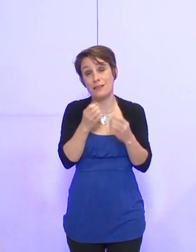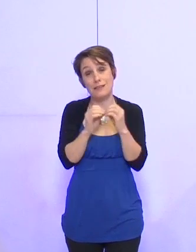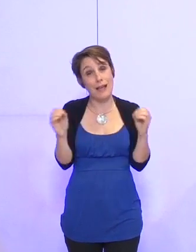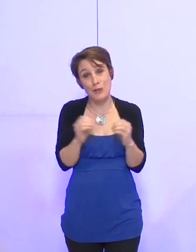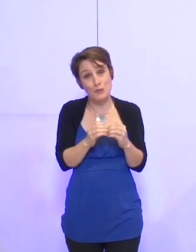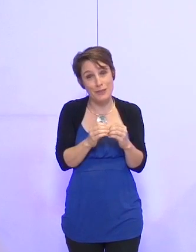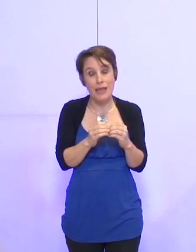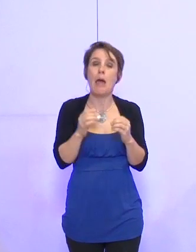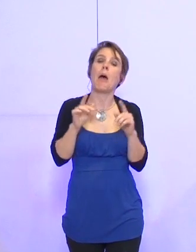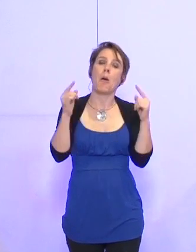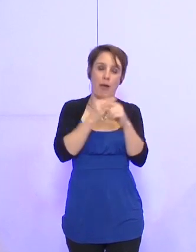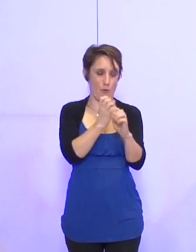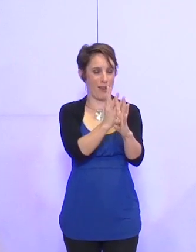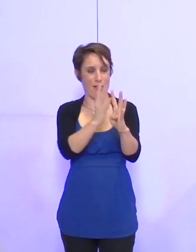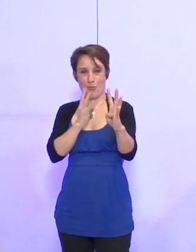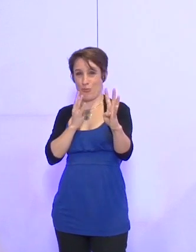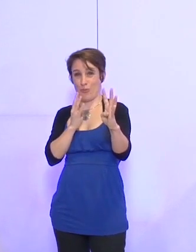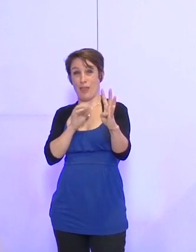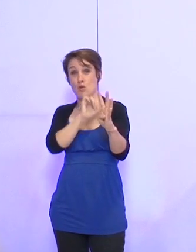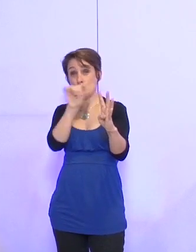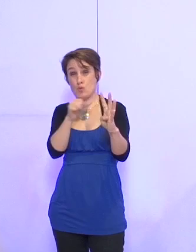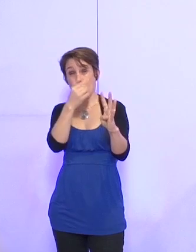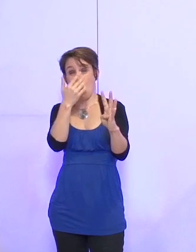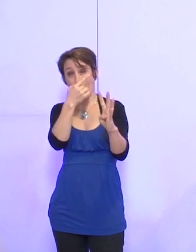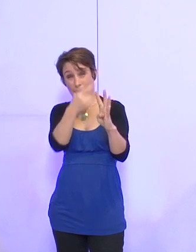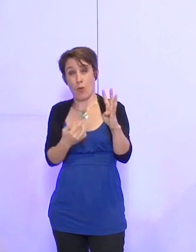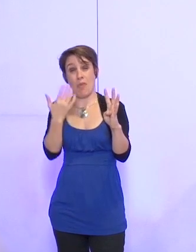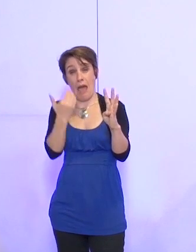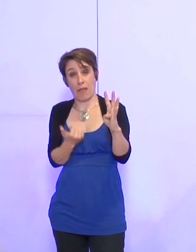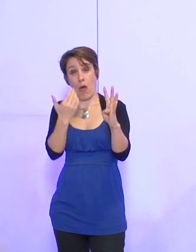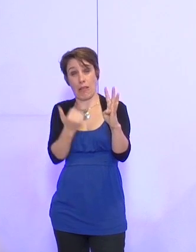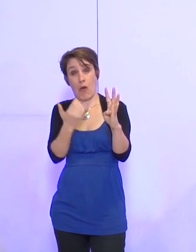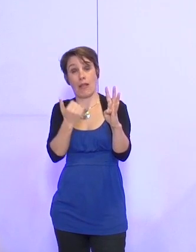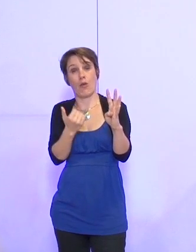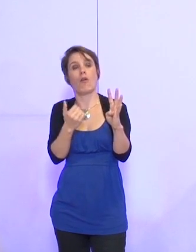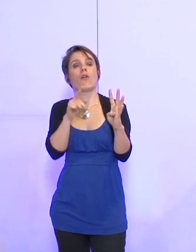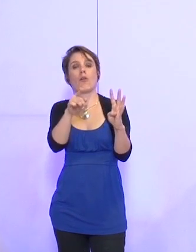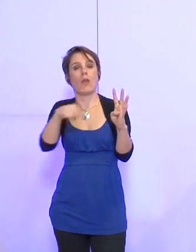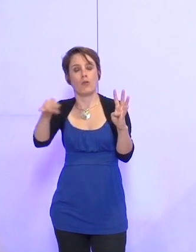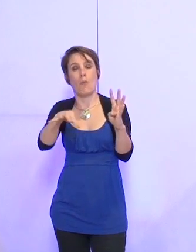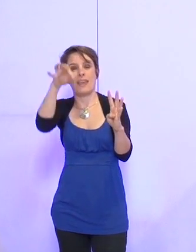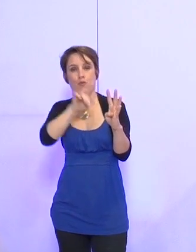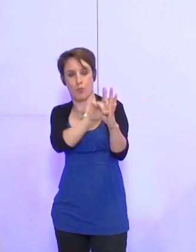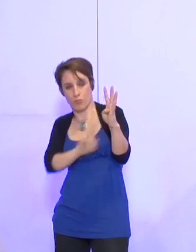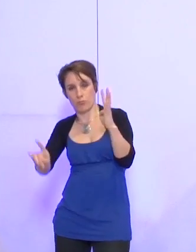servir de coupe-fil, puisque je le rappelle, il faut pouvoir ôter une heure et demie devant le summum si on n'a pas de coupe-fil, tant le succès populaire est grand. Voilà,